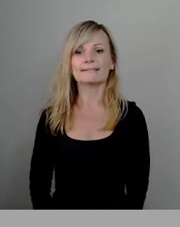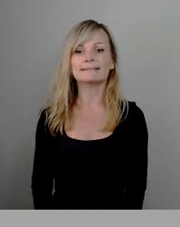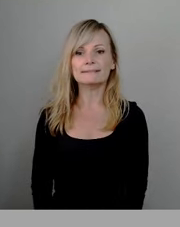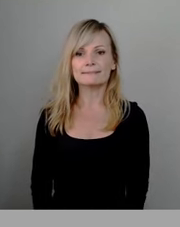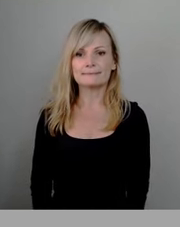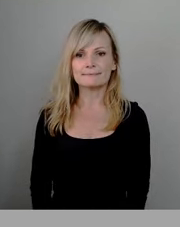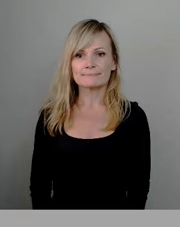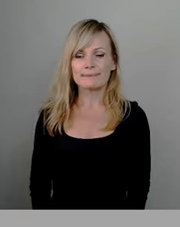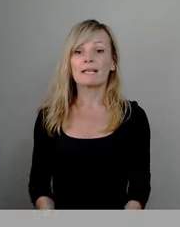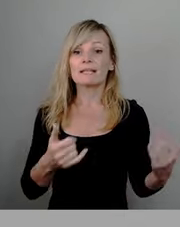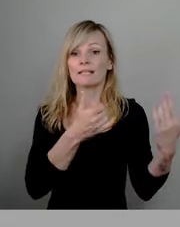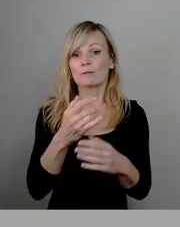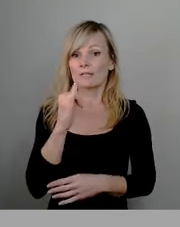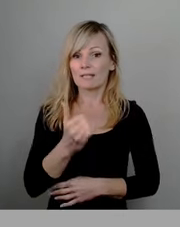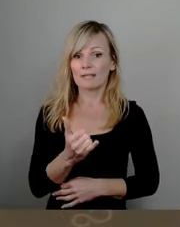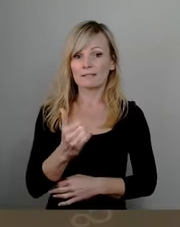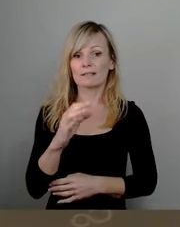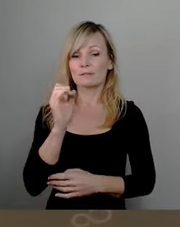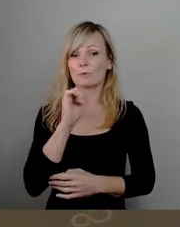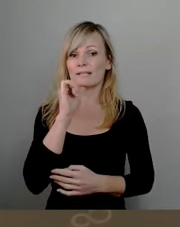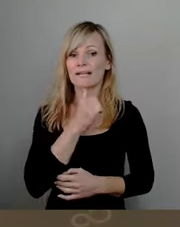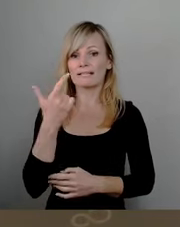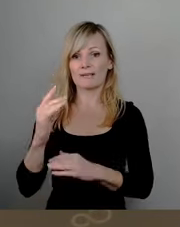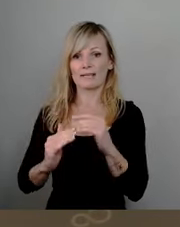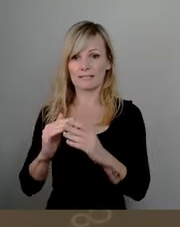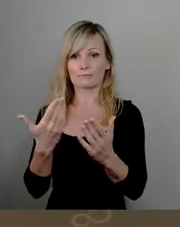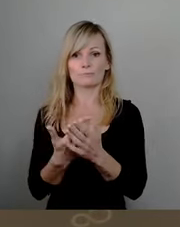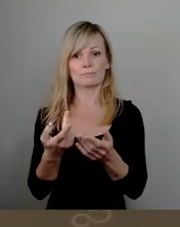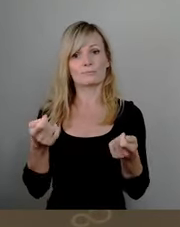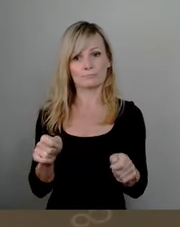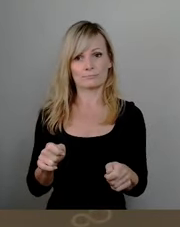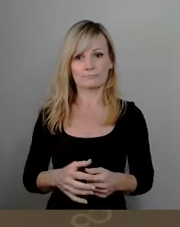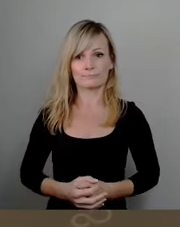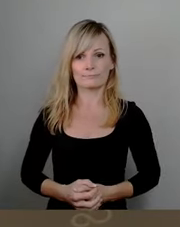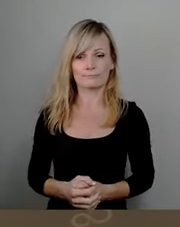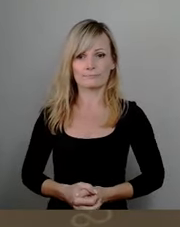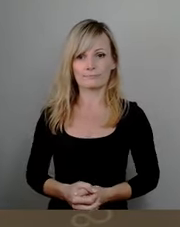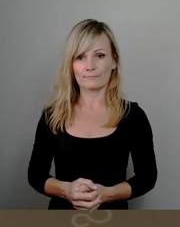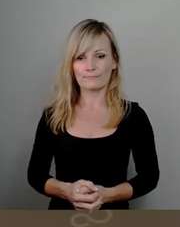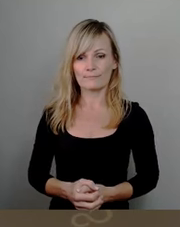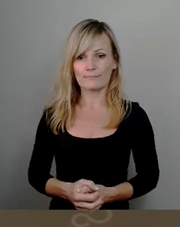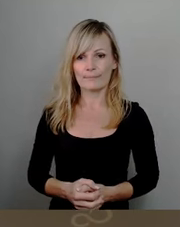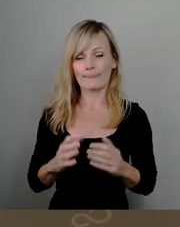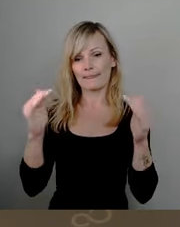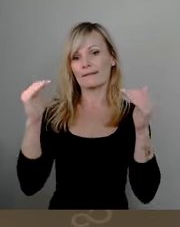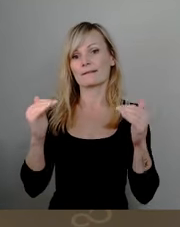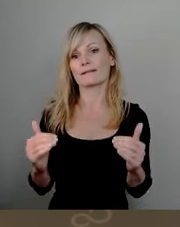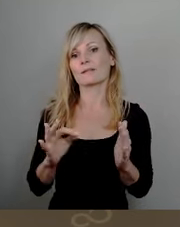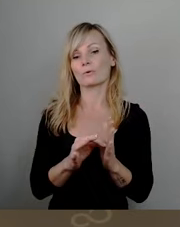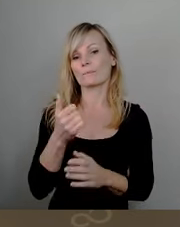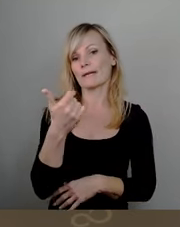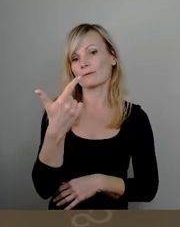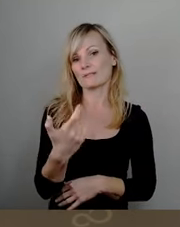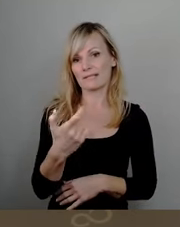66 Ja, 0, 9, 2 Enthaltungen auch so mehrheitlich beschlossen. Wir gehen weiter in den Top 21.